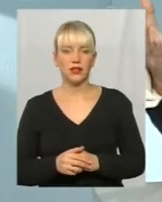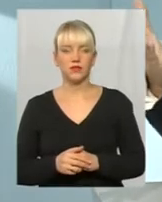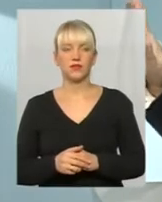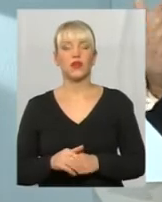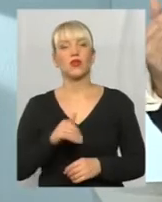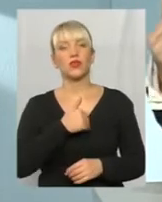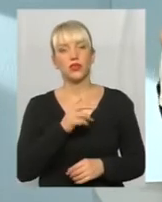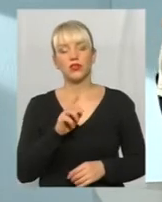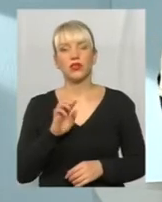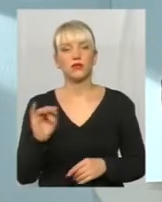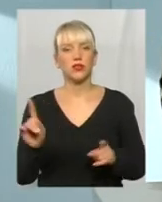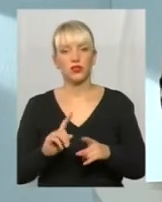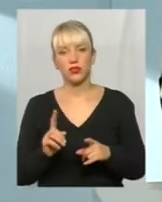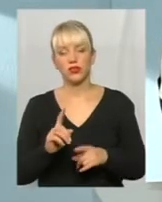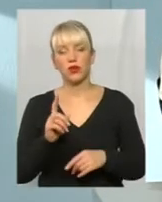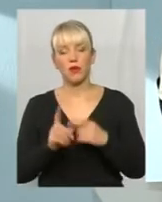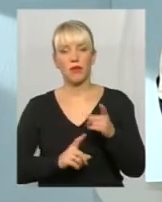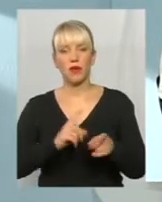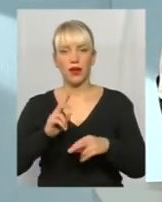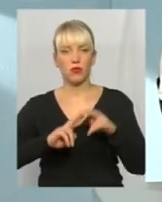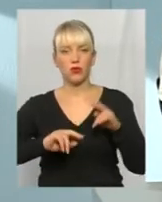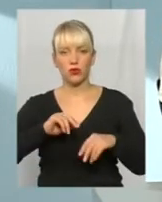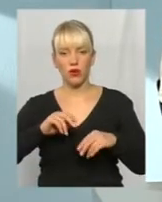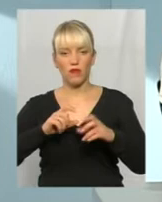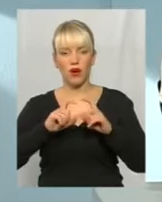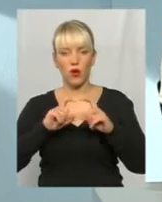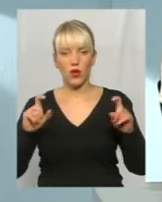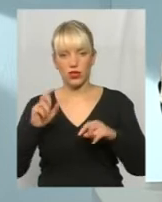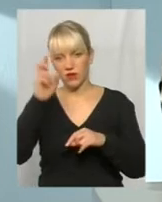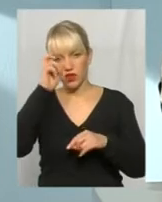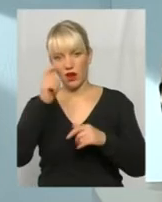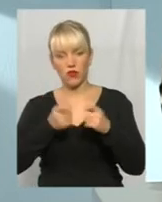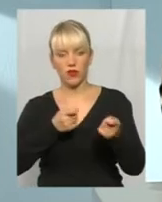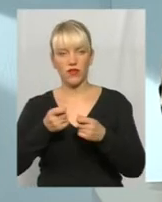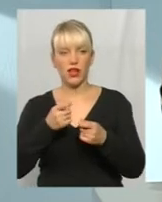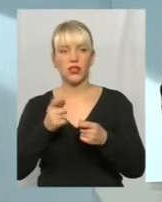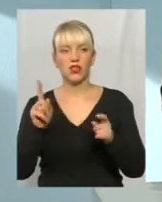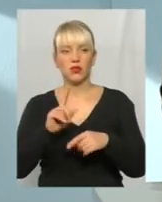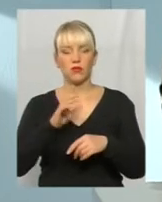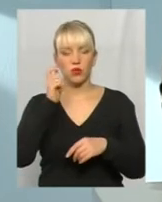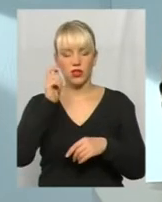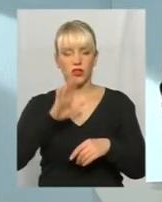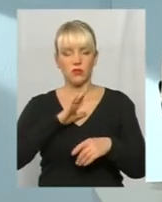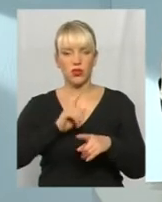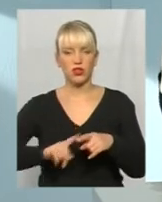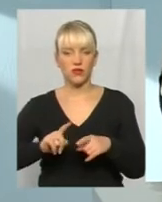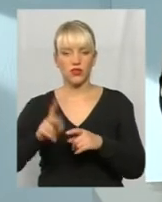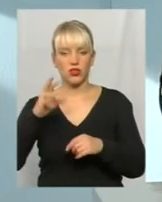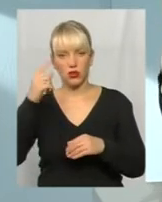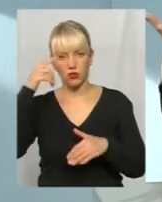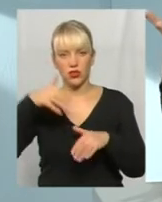Хотілося б, щоб перебудова органів державної влади в Україні відбувалася швидше, але ми свідомі того, що, на жаль,